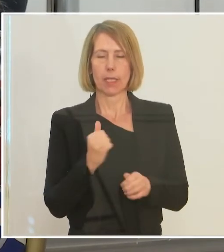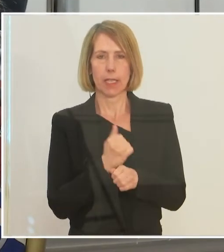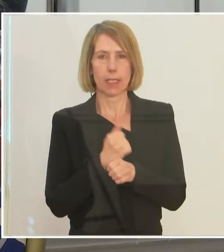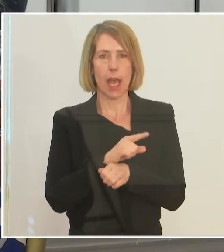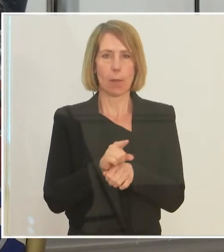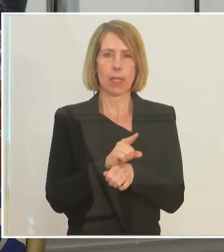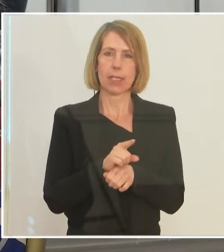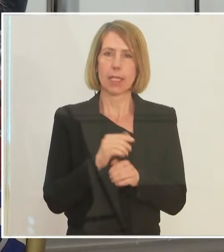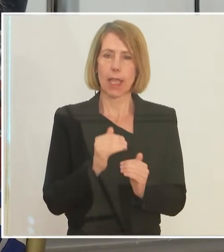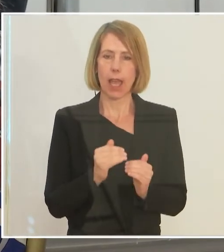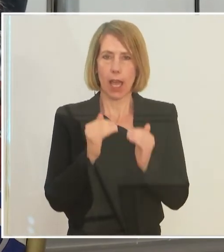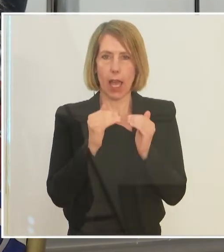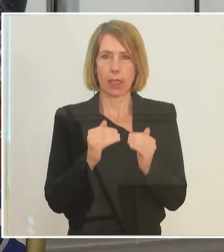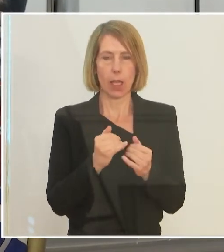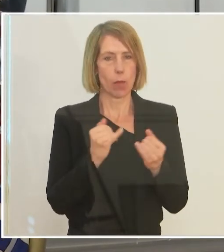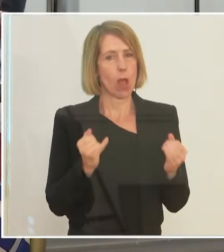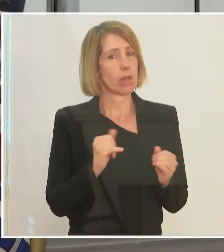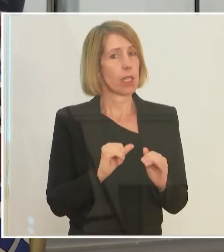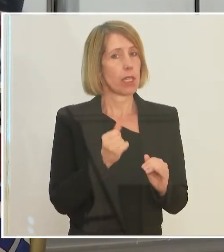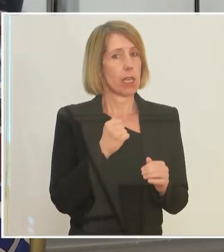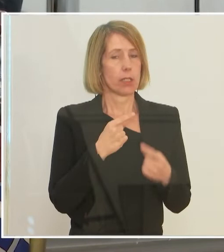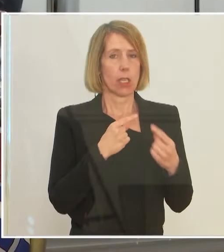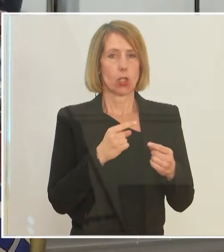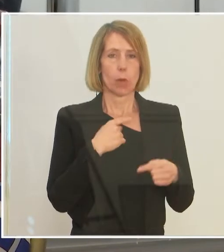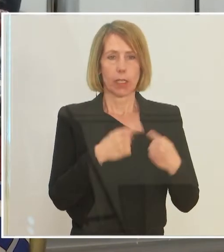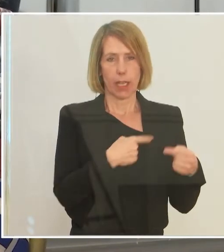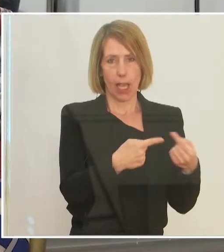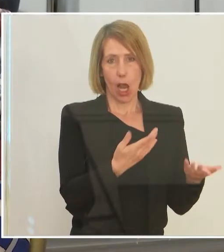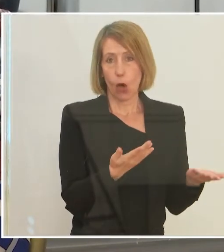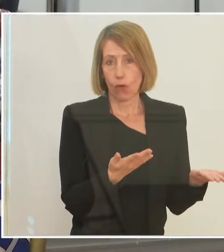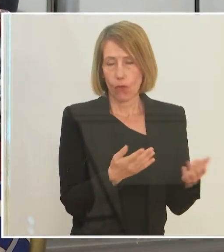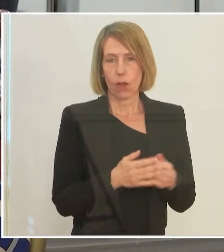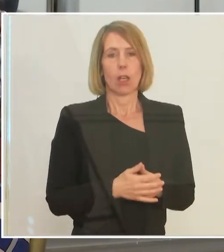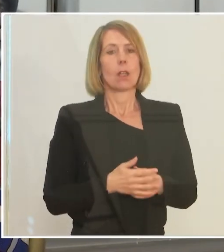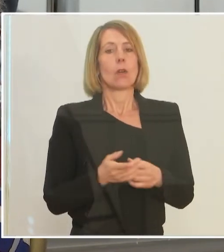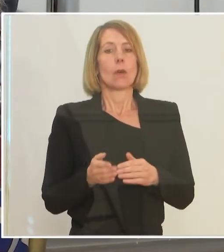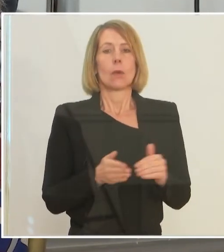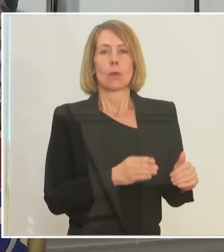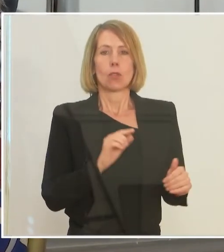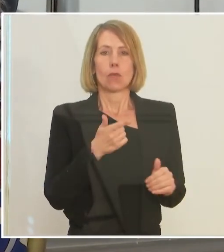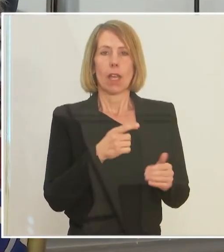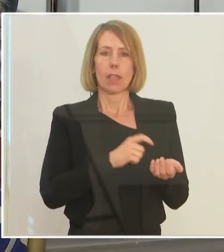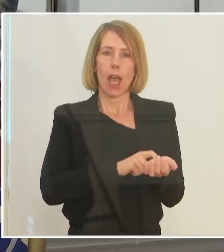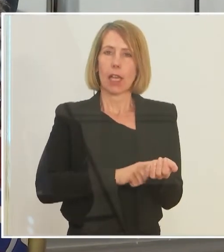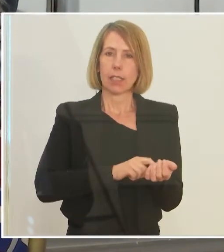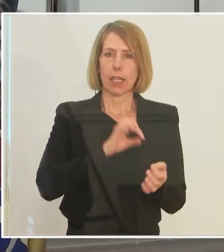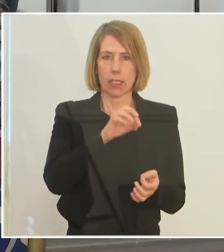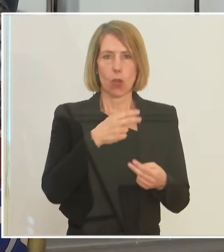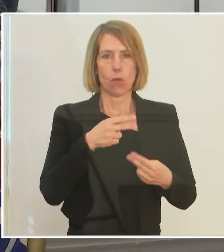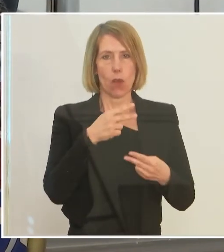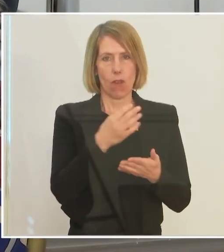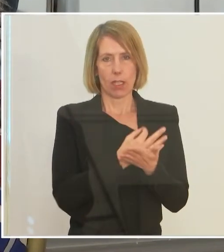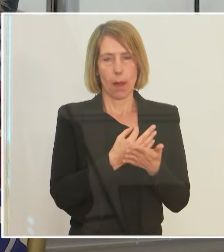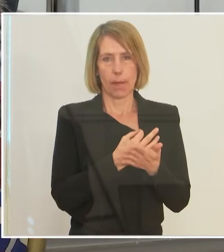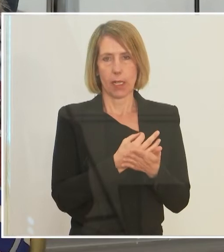Gespräche mit den Sozialpartnern gelaufen. Das wäre meine erste Frage. Und die zweite, Anreize zur Weiterbildung, das ist ja nicht